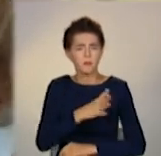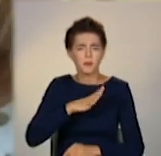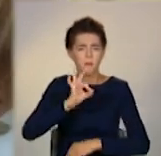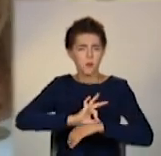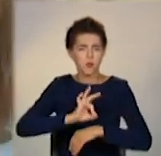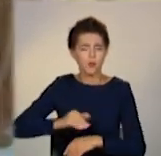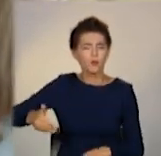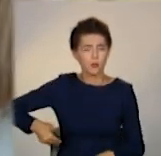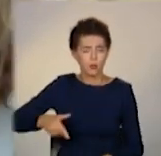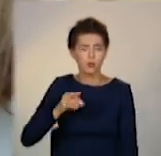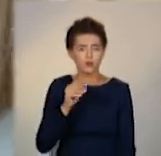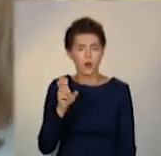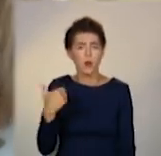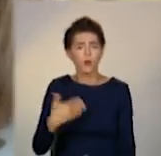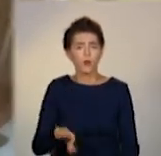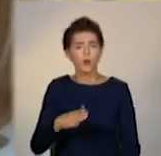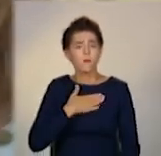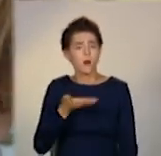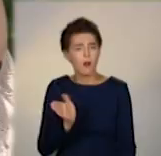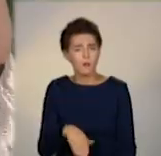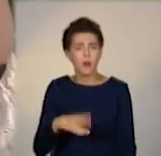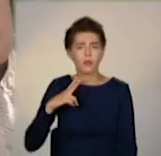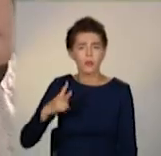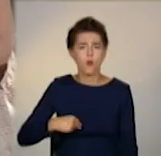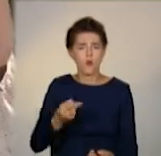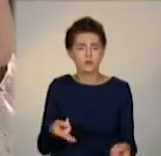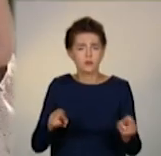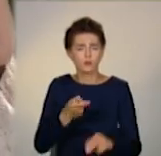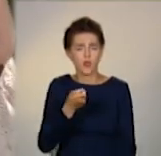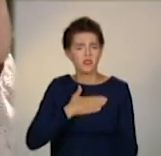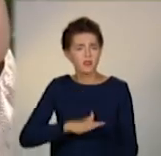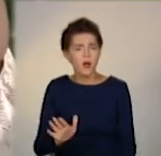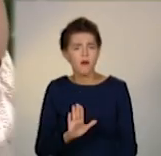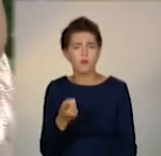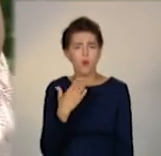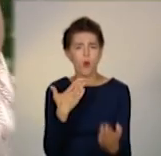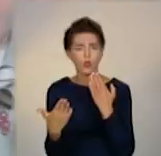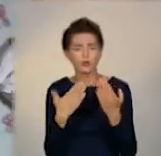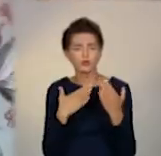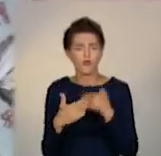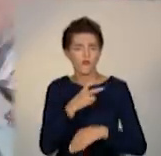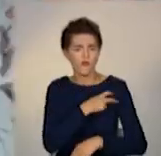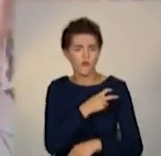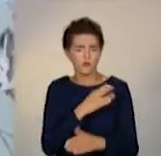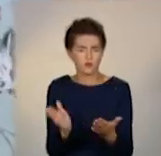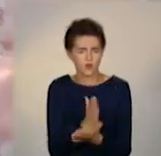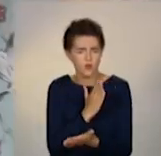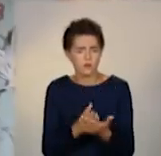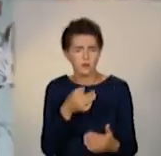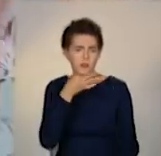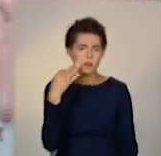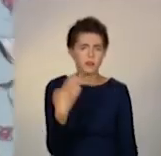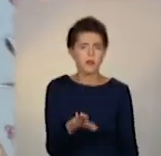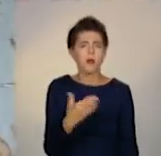нирками. Чоловік уже помер, а його донька лишилася невдоволена тим, як поводилися з хворим батьком. Тепер переймається за